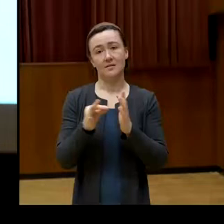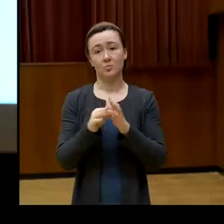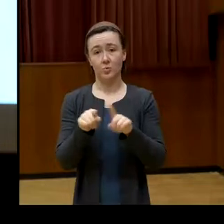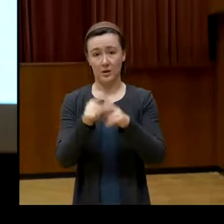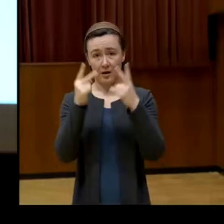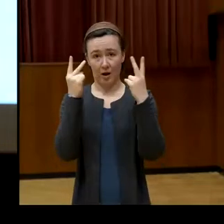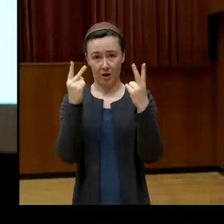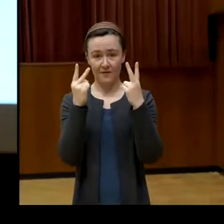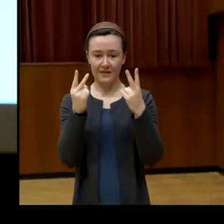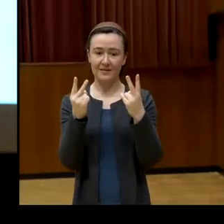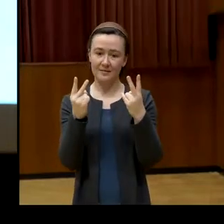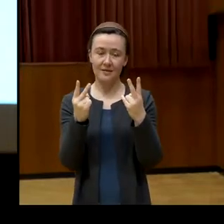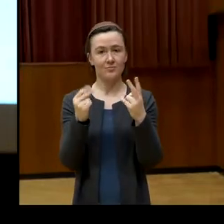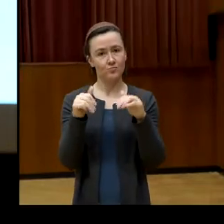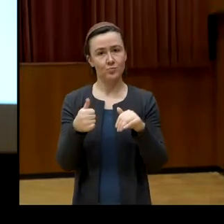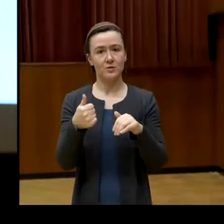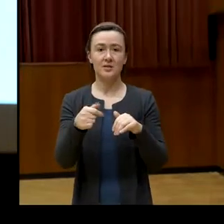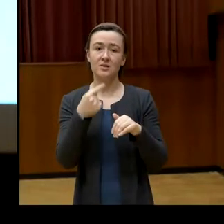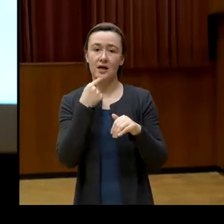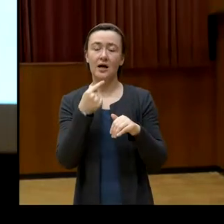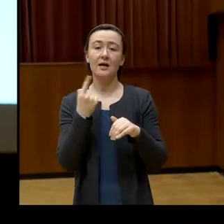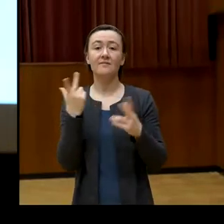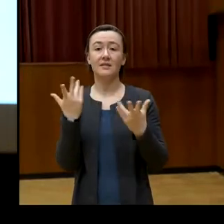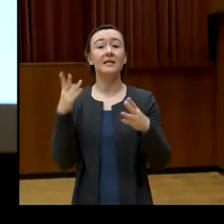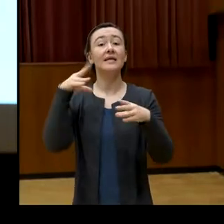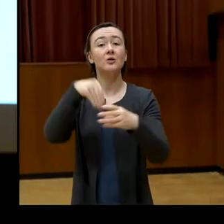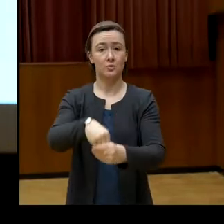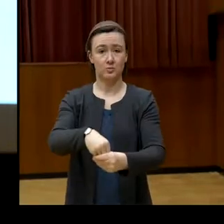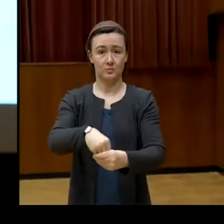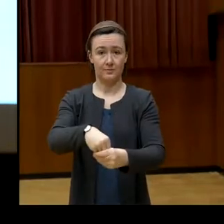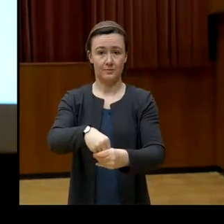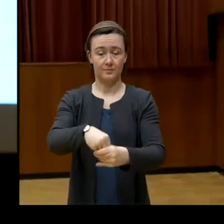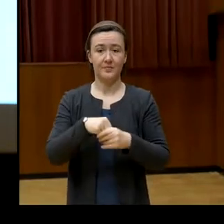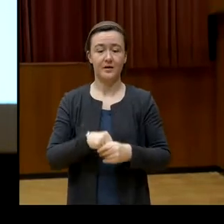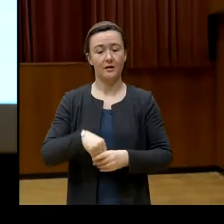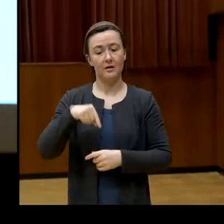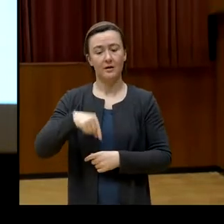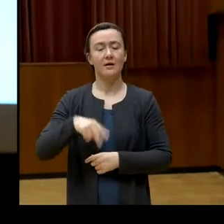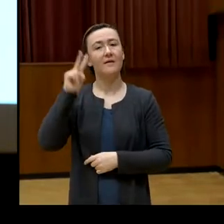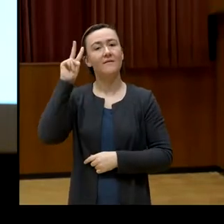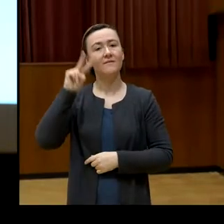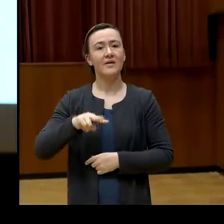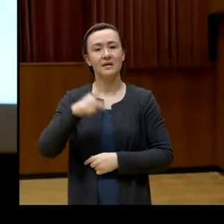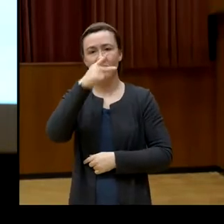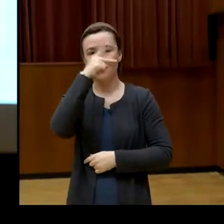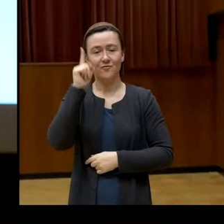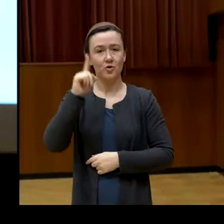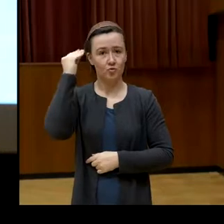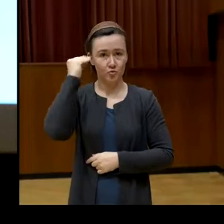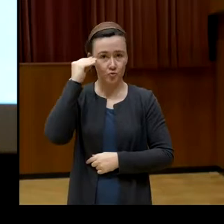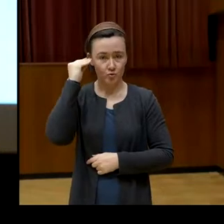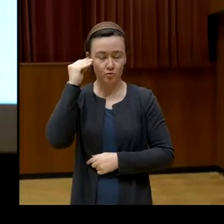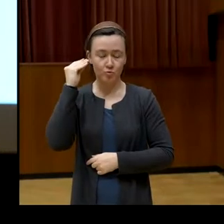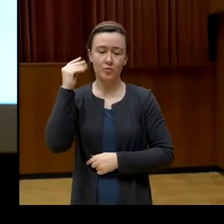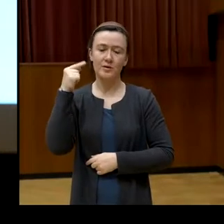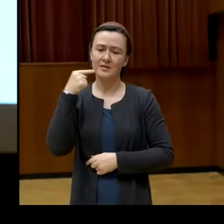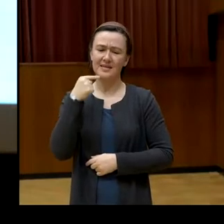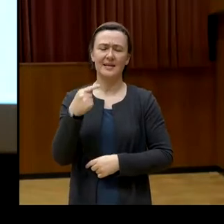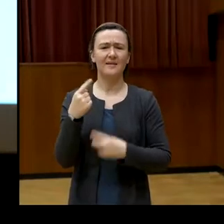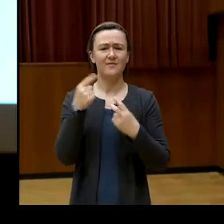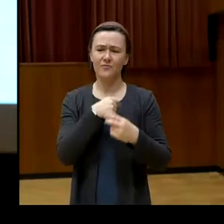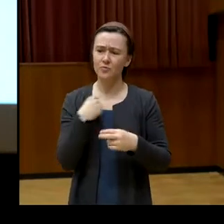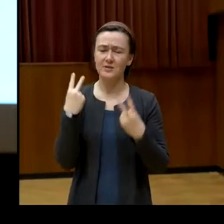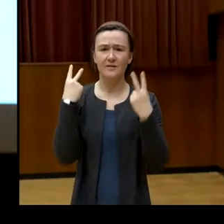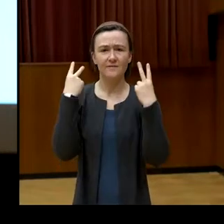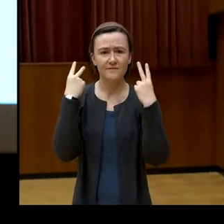sollte, ist Inklusion. Die Wiener Volkshochschulen legen großen Wert darauf, dass das